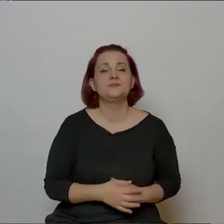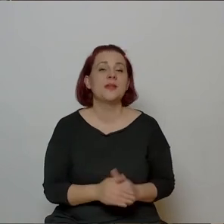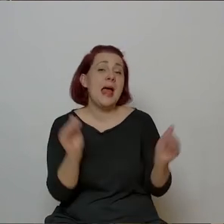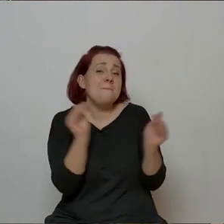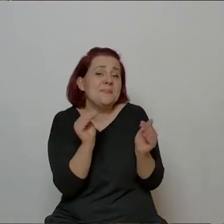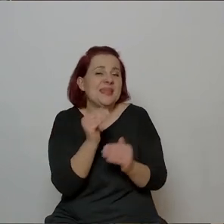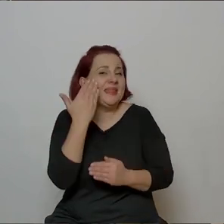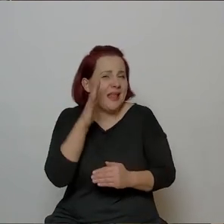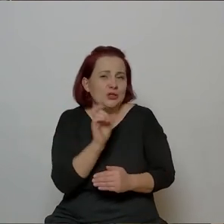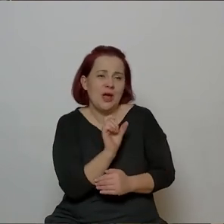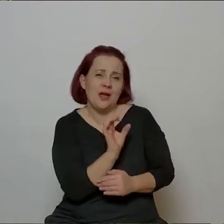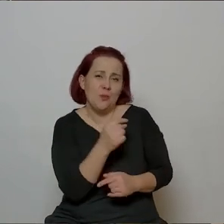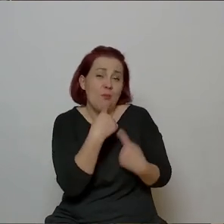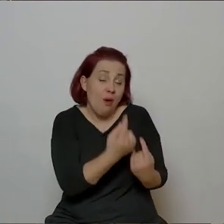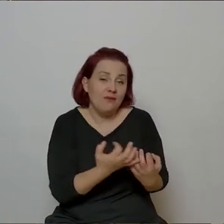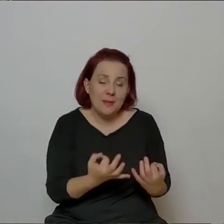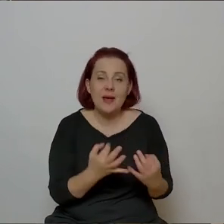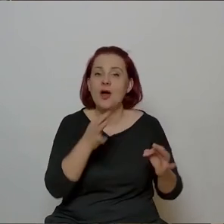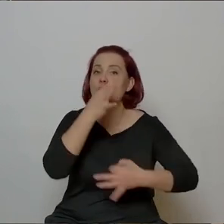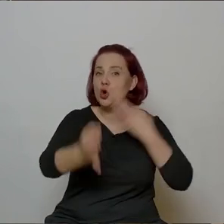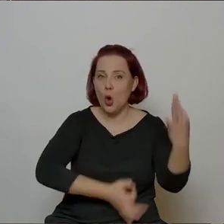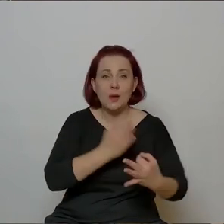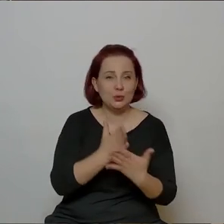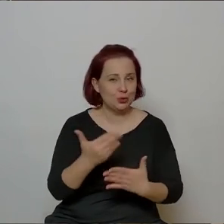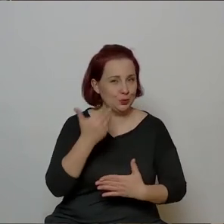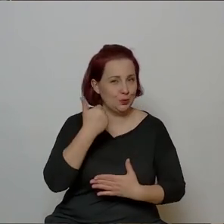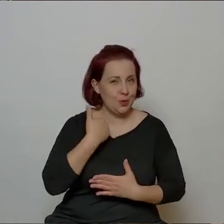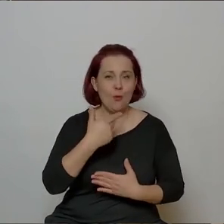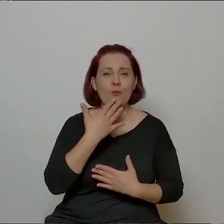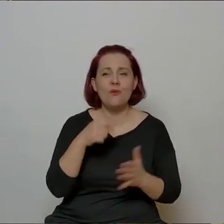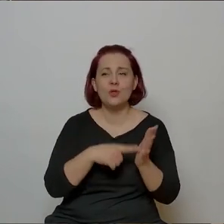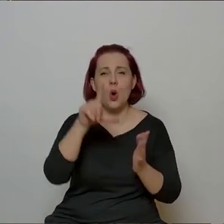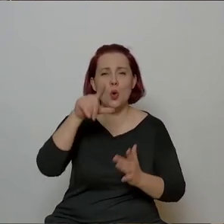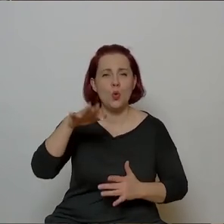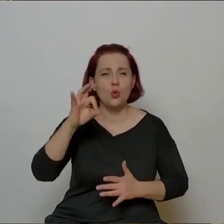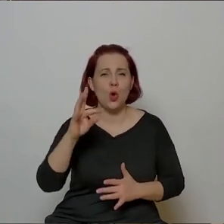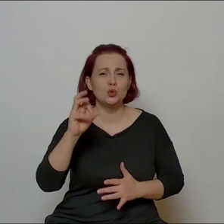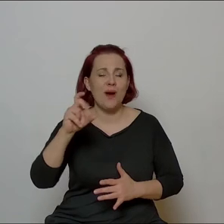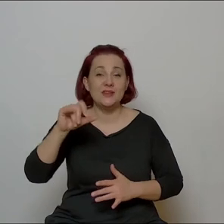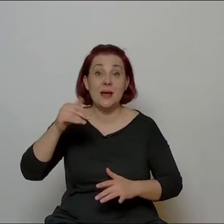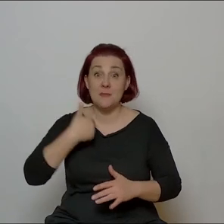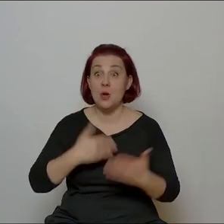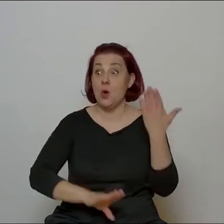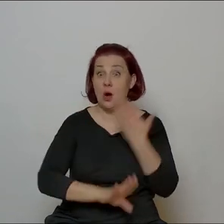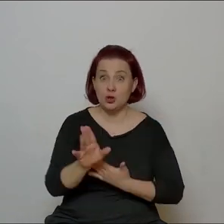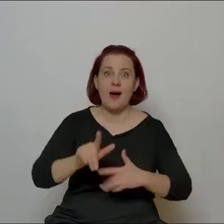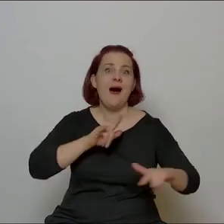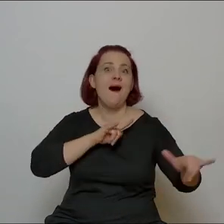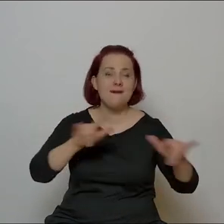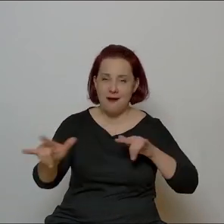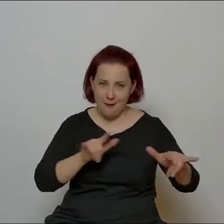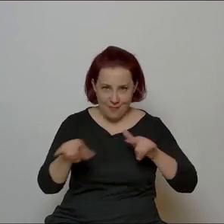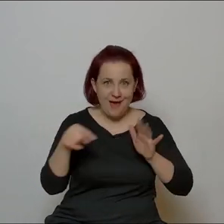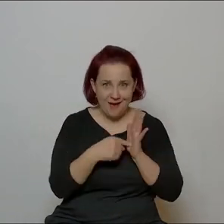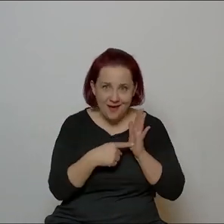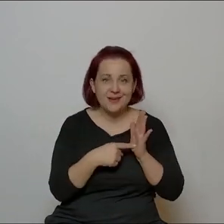nadzieja, którą wleje w Pani serce, to to, że na koncercie, o którym już mówiłem, w Lutosławskim wystąpił raper, ale to raper z